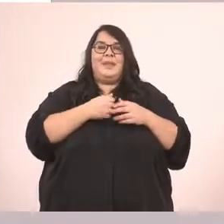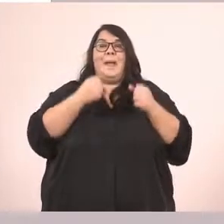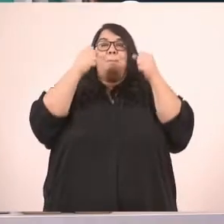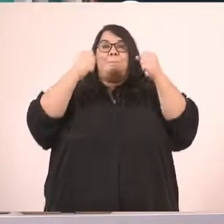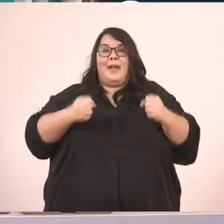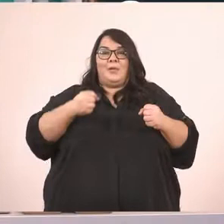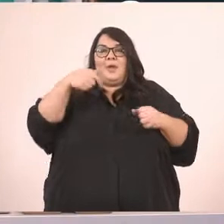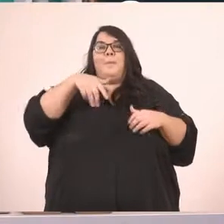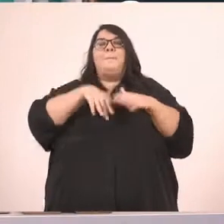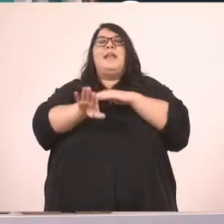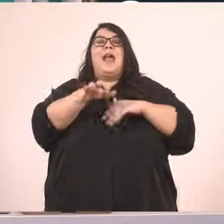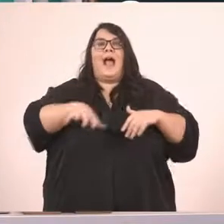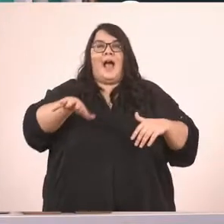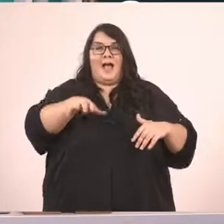Πειραιά.